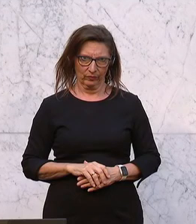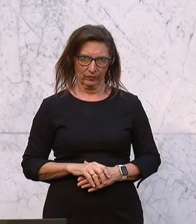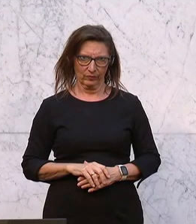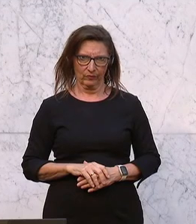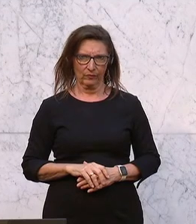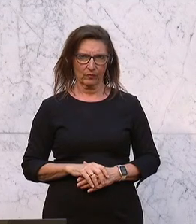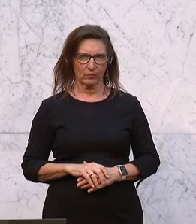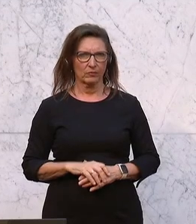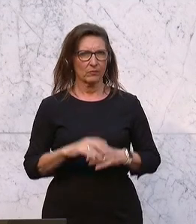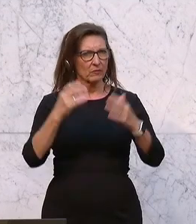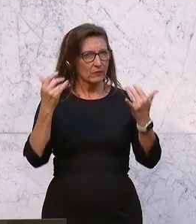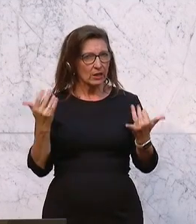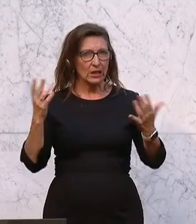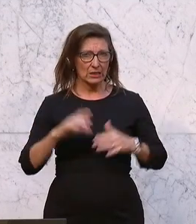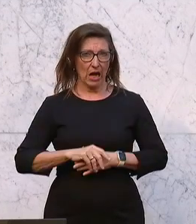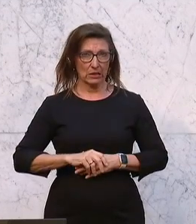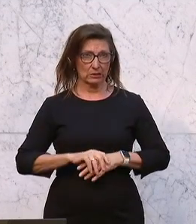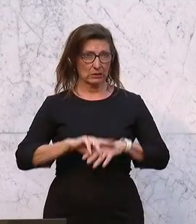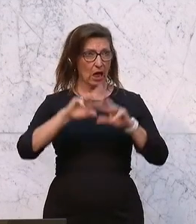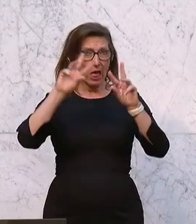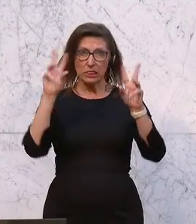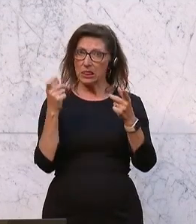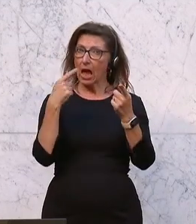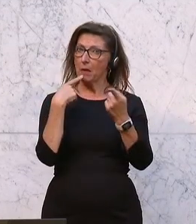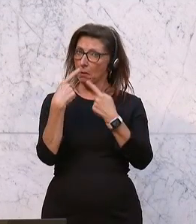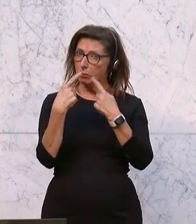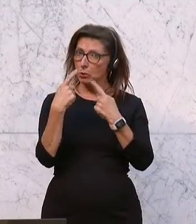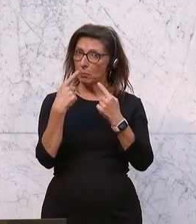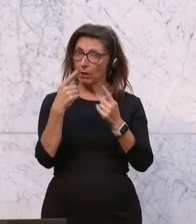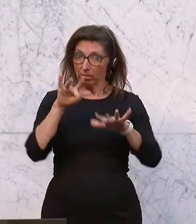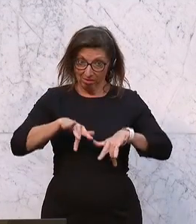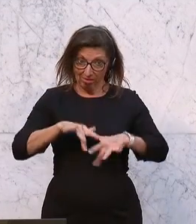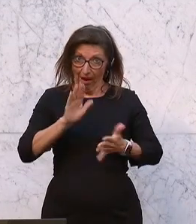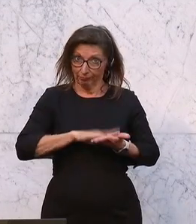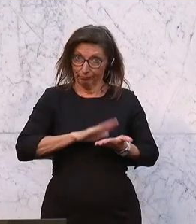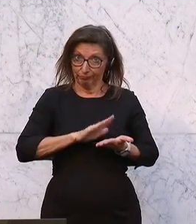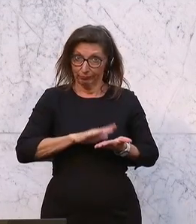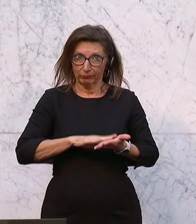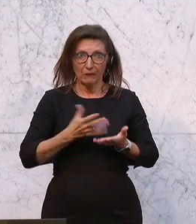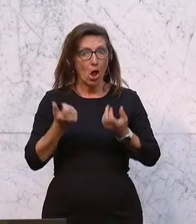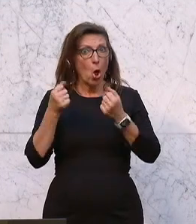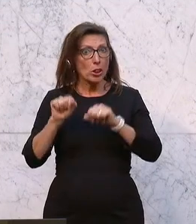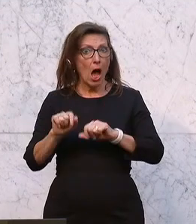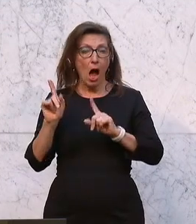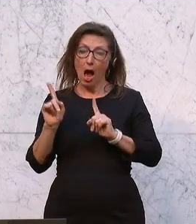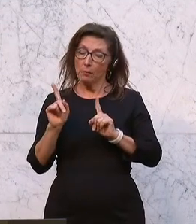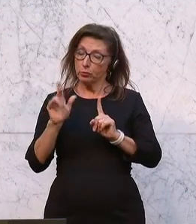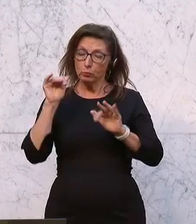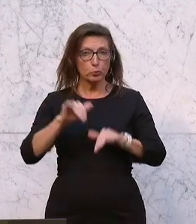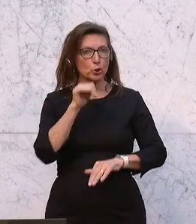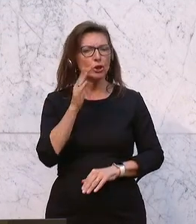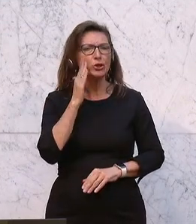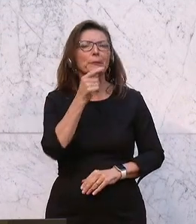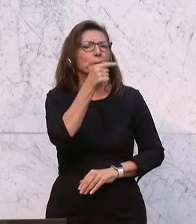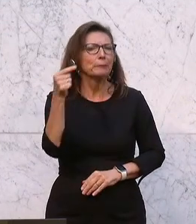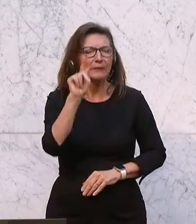Dass wir jetzt über etwas reden, was schon auf dem Tisch liegen, ist okay. Der Abschluss, für den brauchen wir uns nicht schämen. Es ist ein Minus, wissen wir